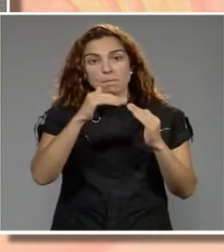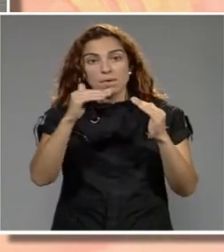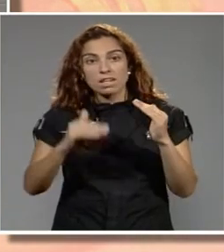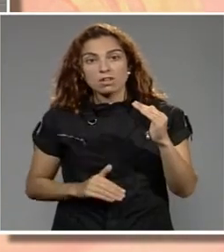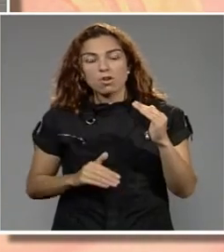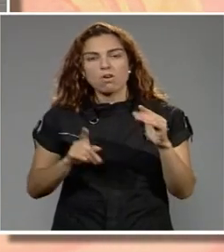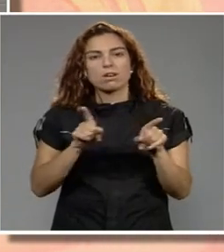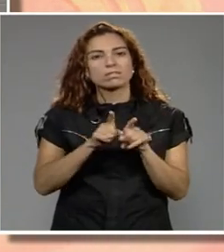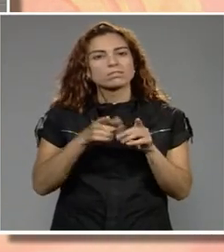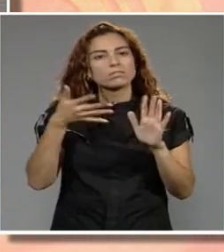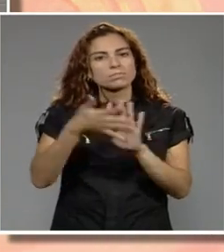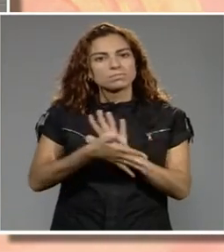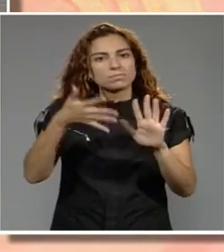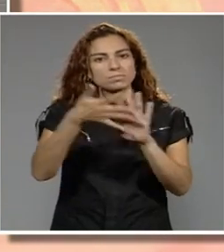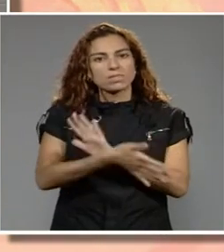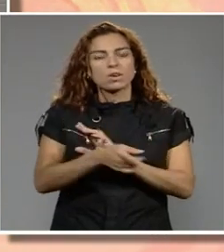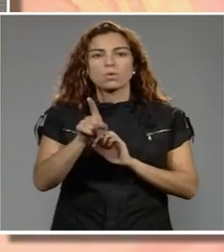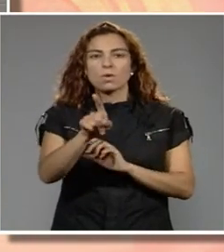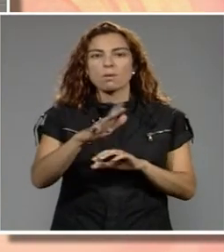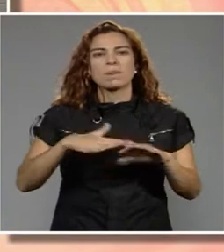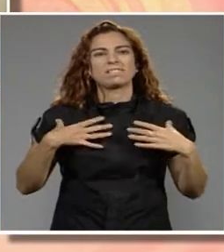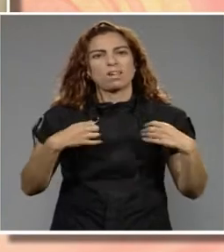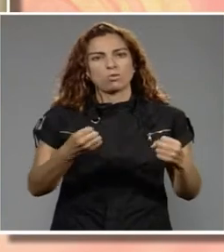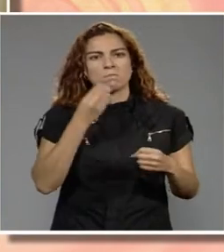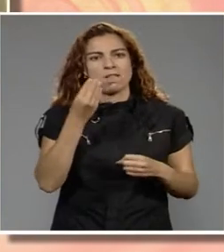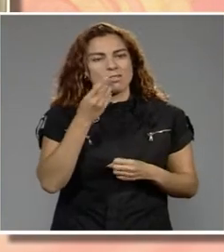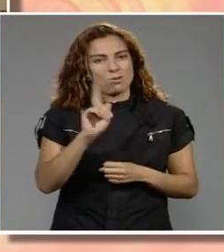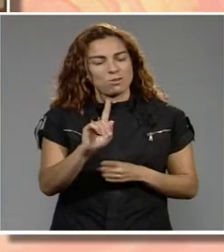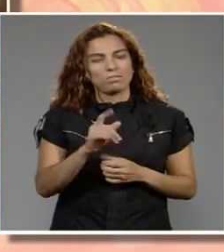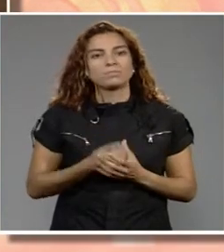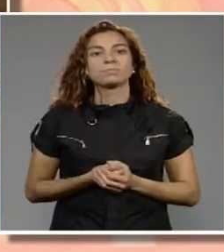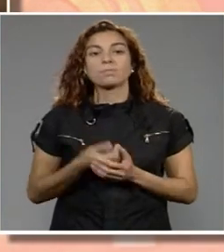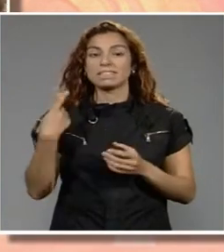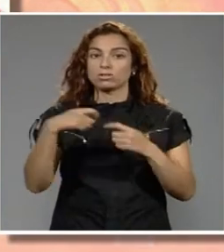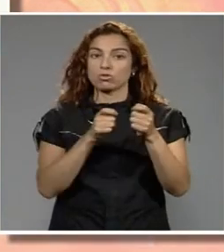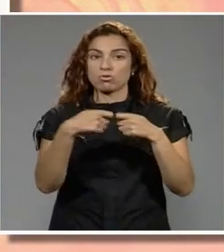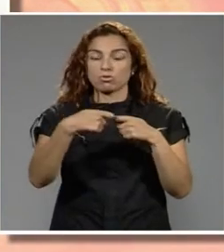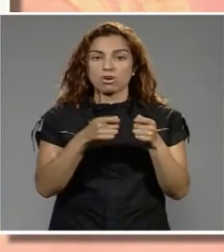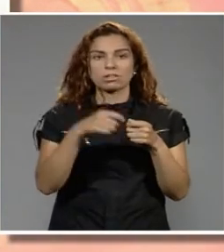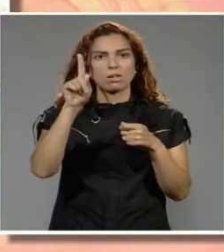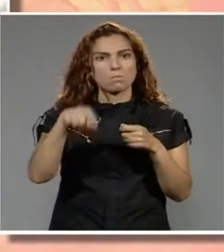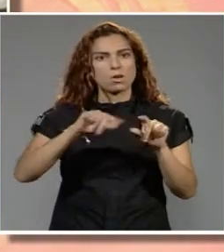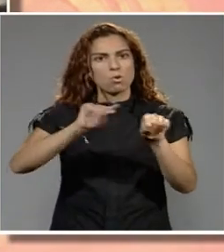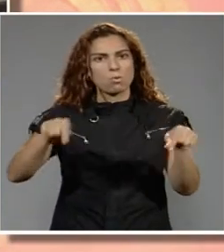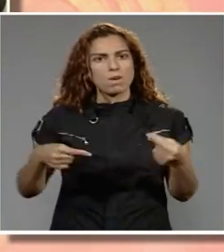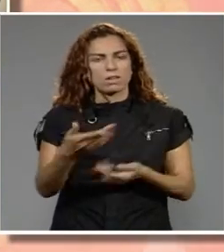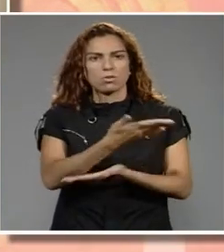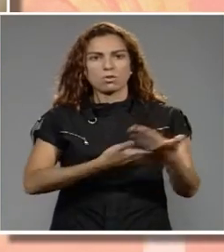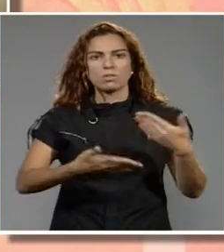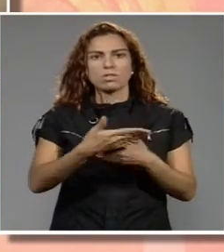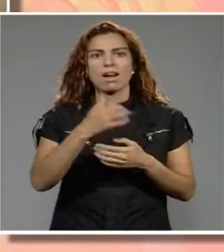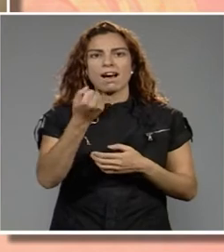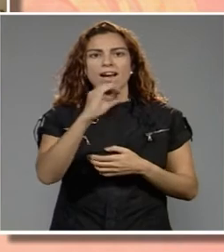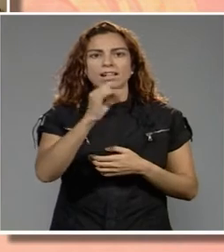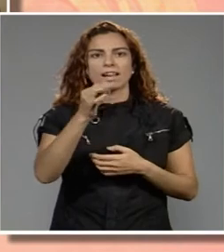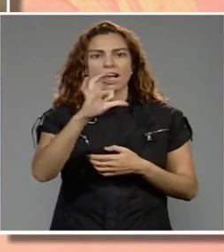conscienciar el menor que aquest camí no és el millor per a la seva salut. El Consorci d'Acció Social de la Garrotxa, d'altra banda, té signat un conveni de col·laboració